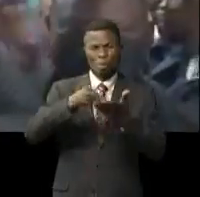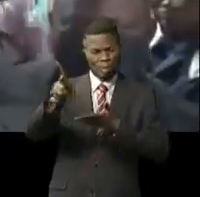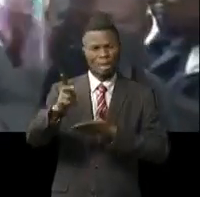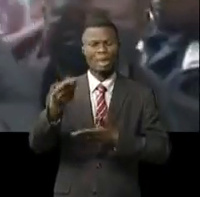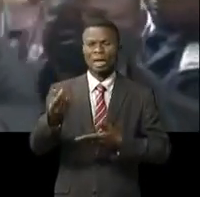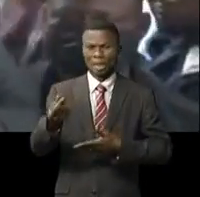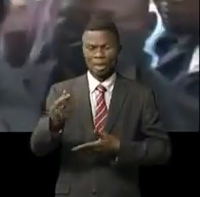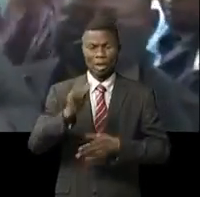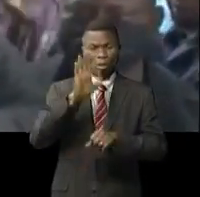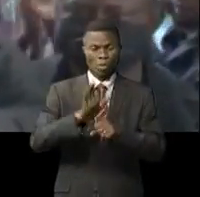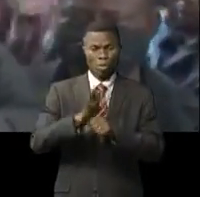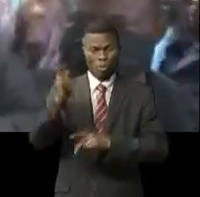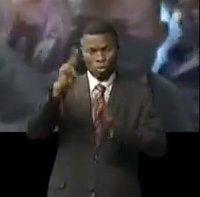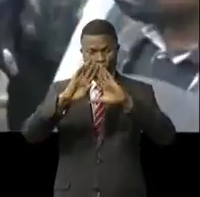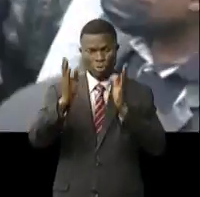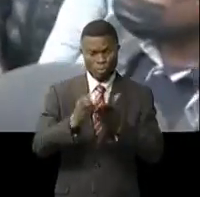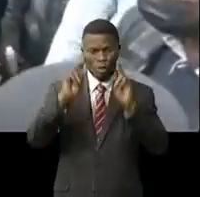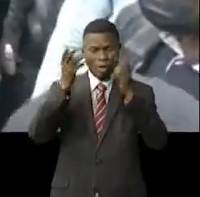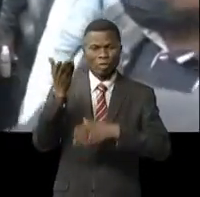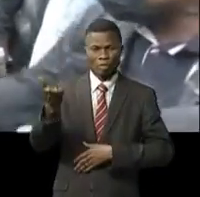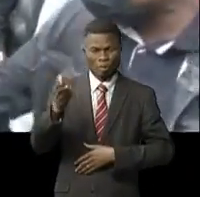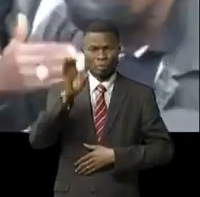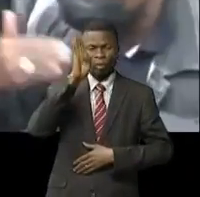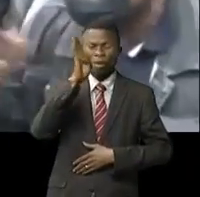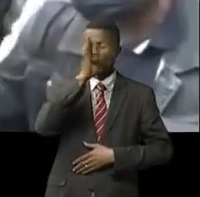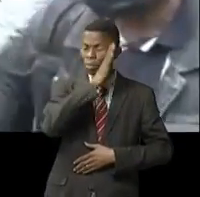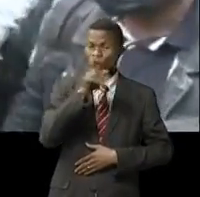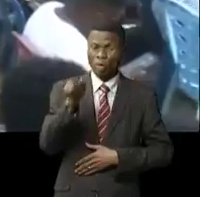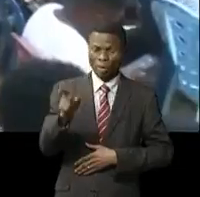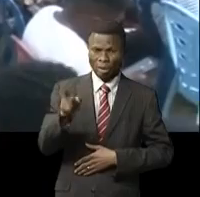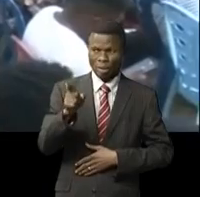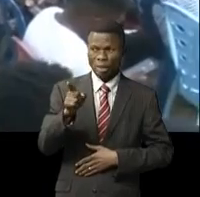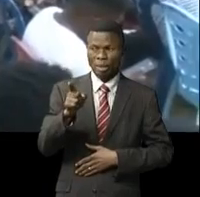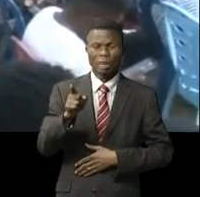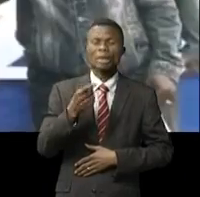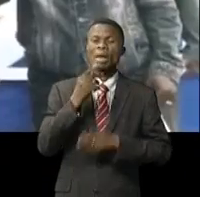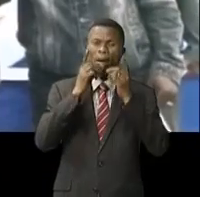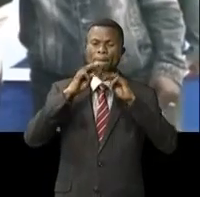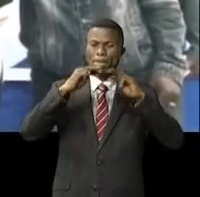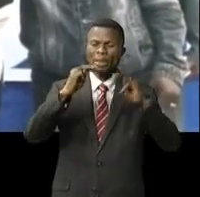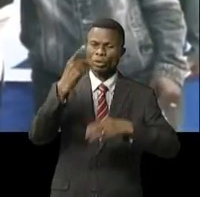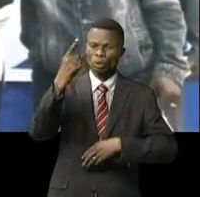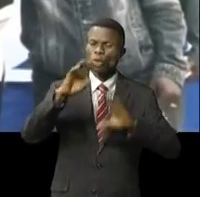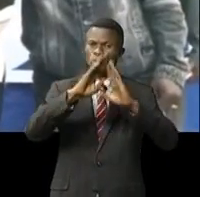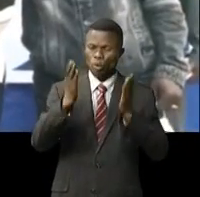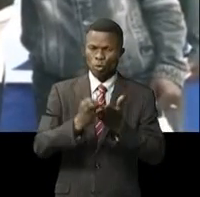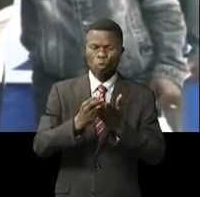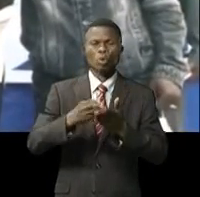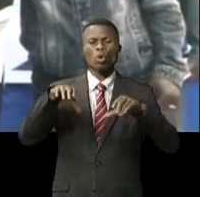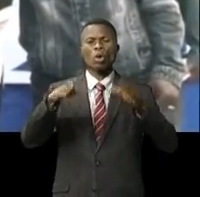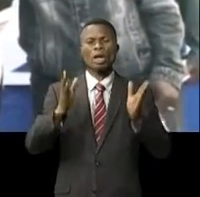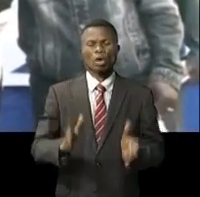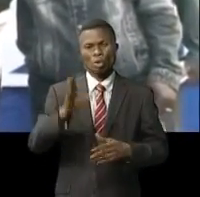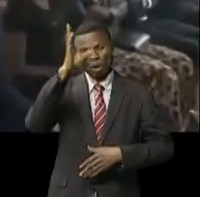Devant les forces vives de la cité de Kissantou, Christophe Mbosokodiampoanga n'avait qu'un seul message. Tous les fils et filles du Congo